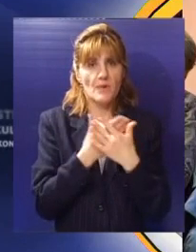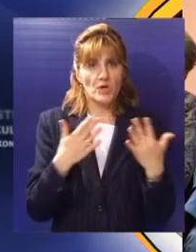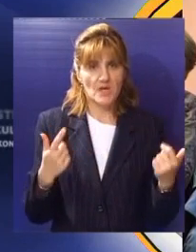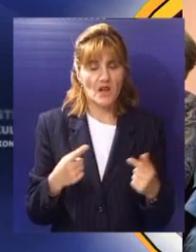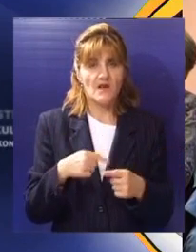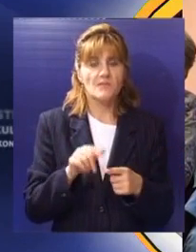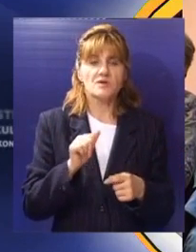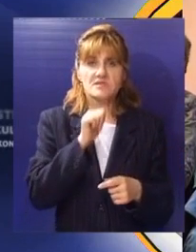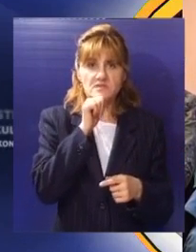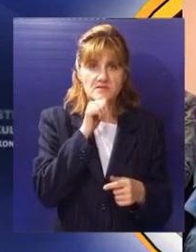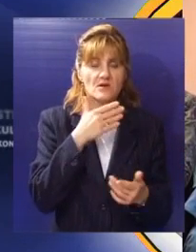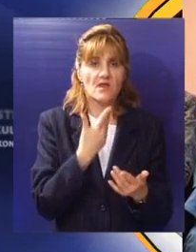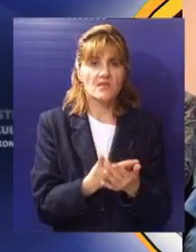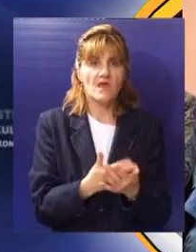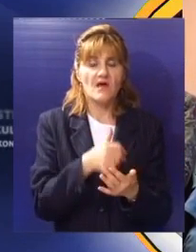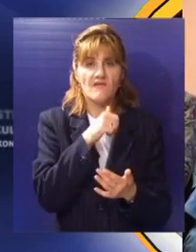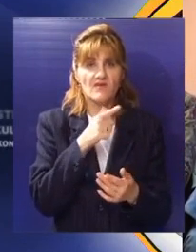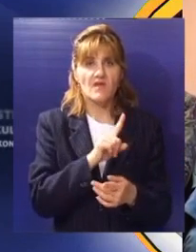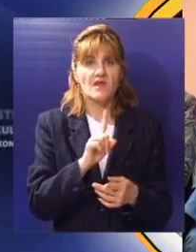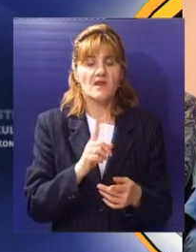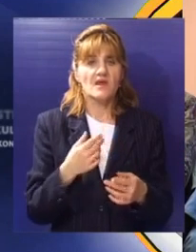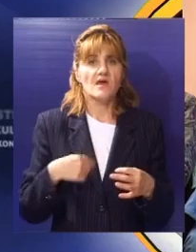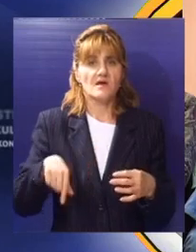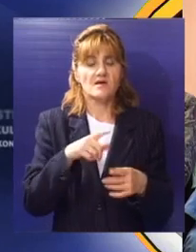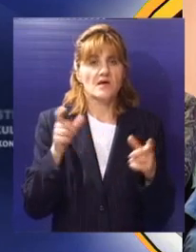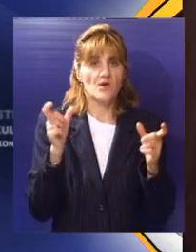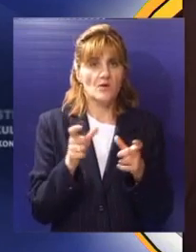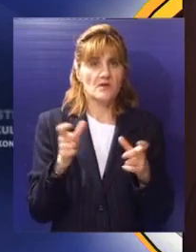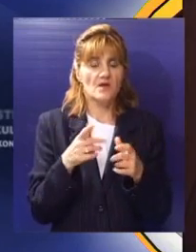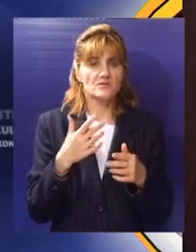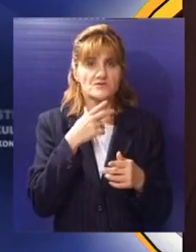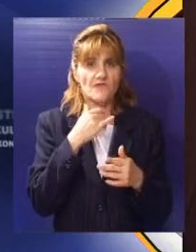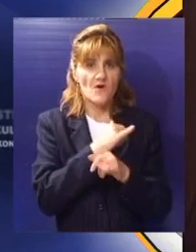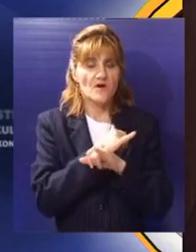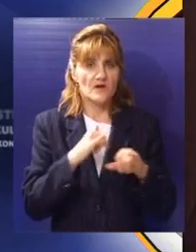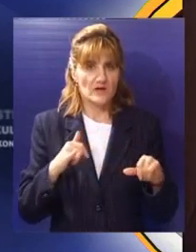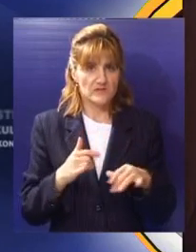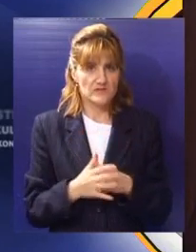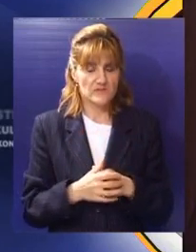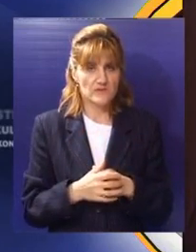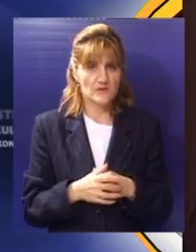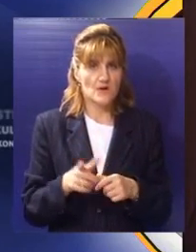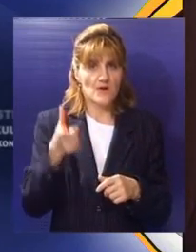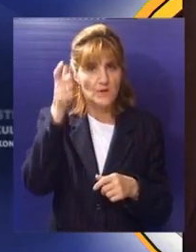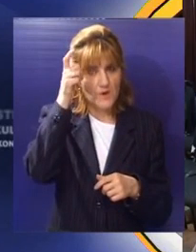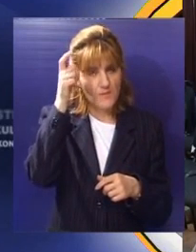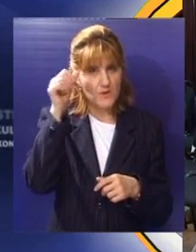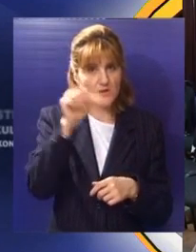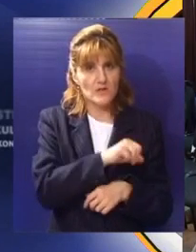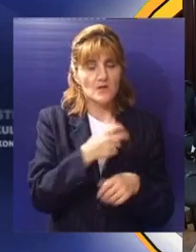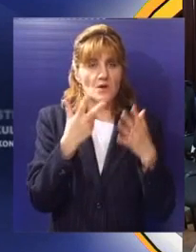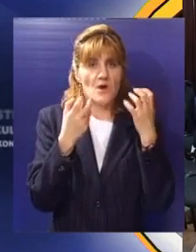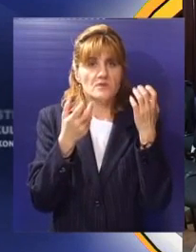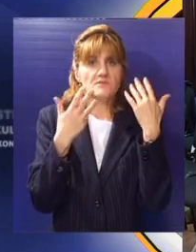stupa upravo iz nacionalne istorije i kao takav simptom je nezrelosti političke kulture. U knjizi o urbanizaciji i evropizaciji Beograda od